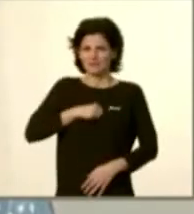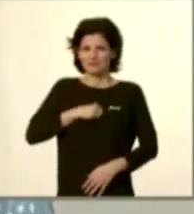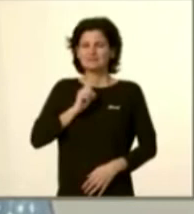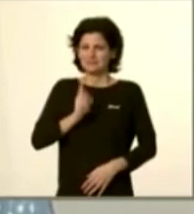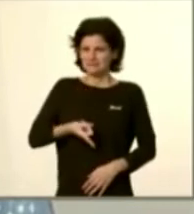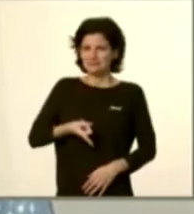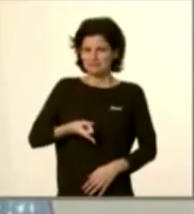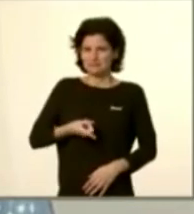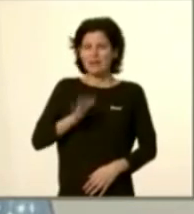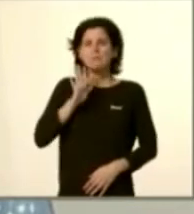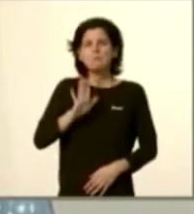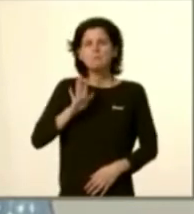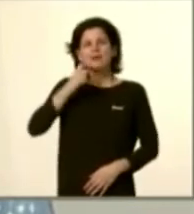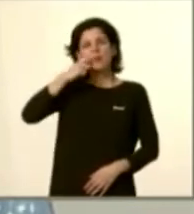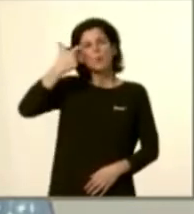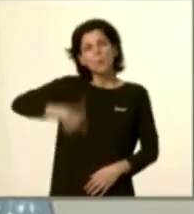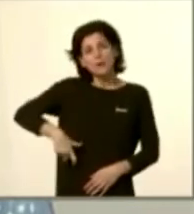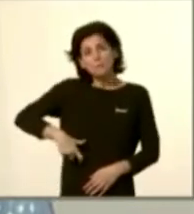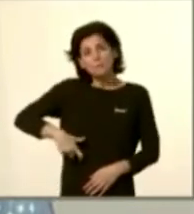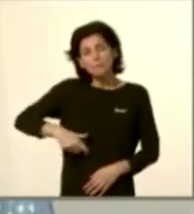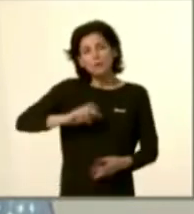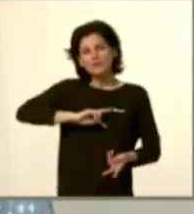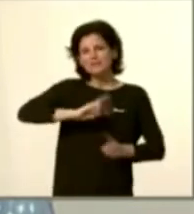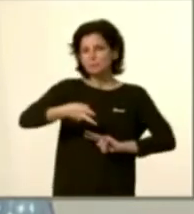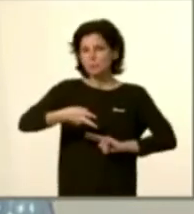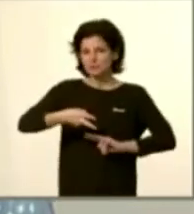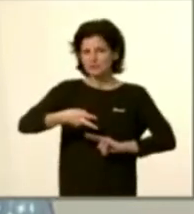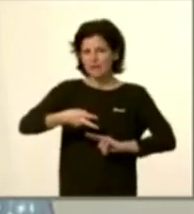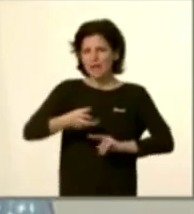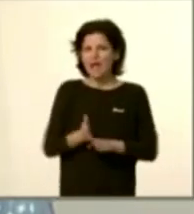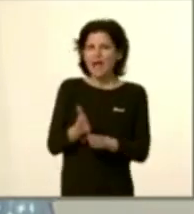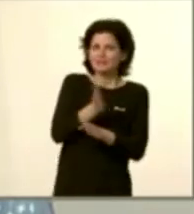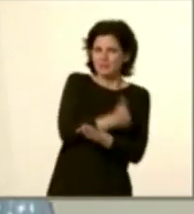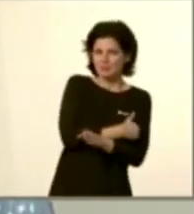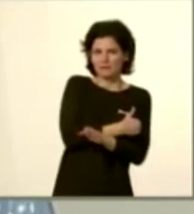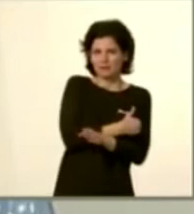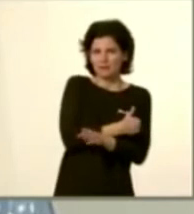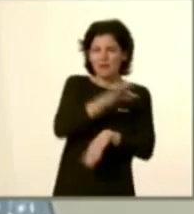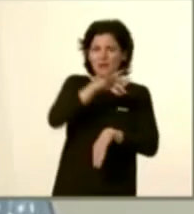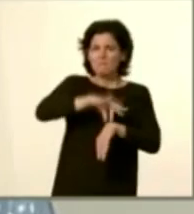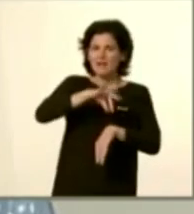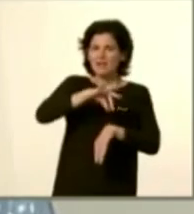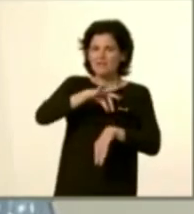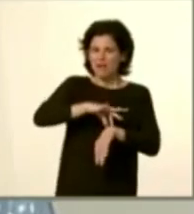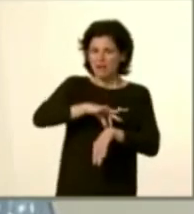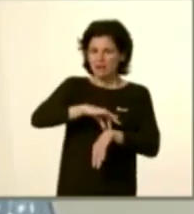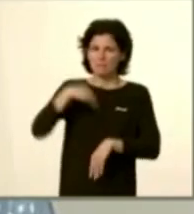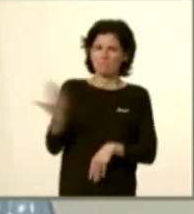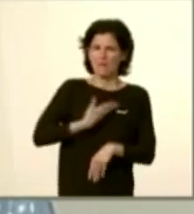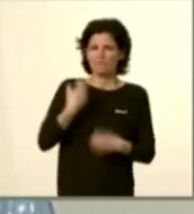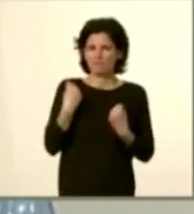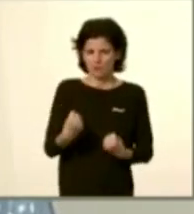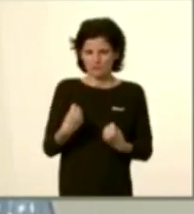seu cos té la capacitat de resposta anticipada per a que la malaltia no l'hi fassi amb ella o l'hi fassi